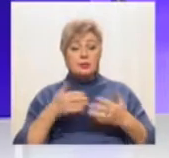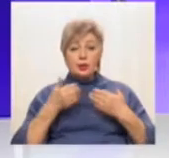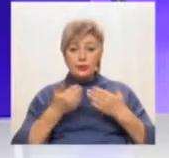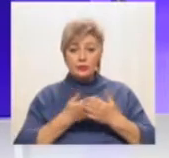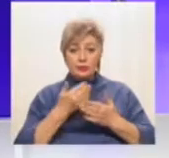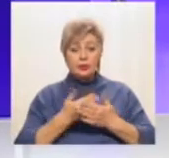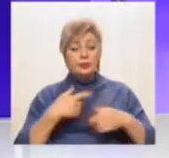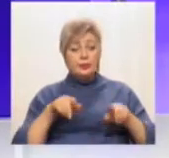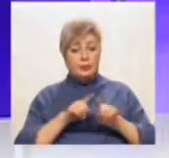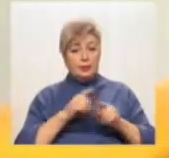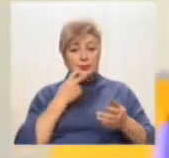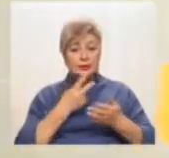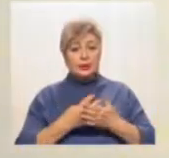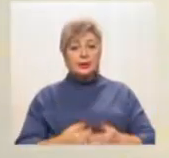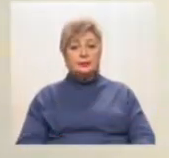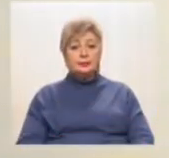побачите наступне.